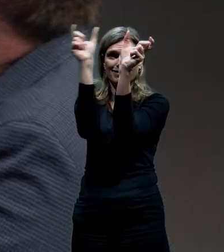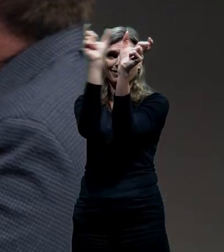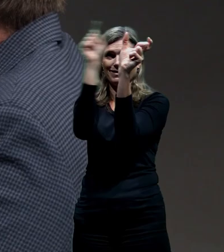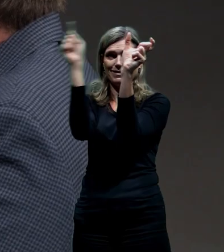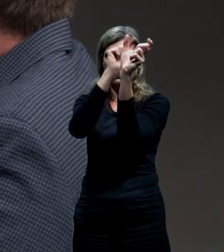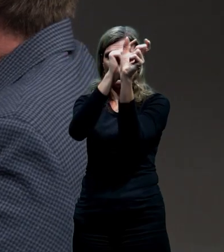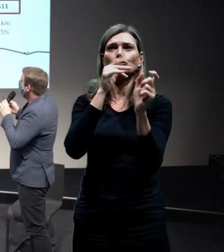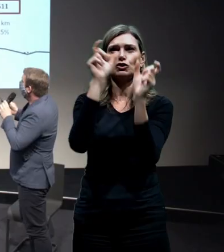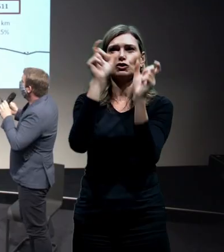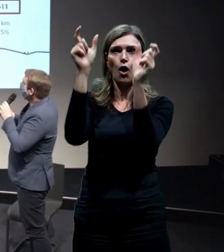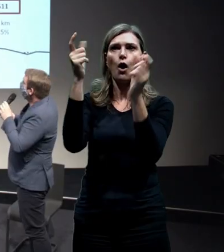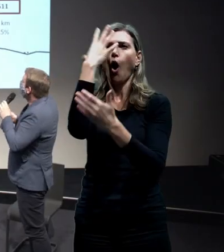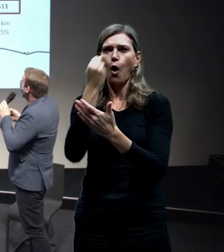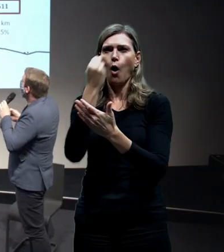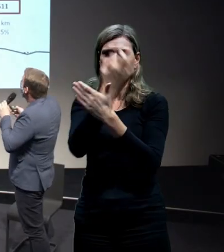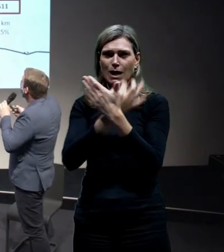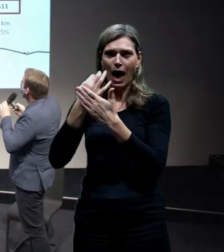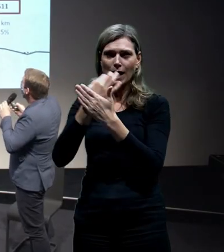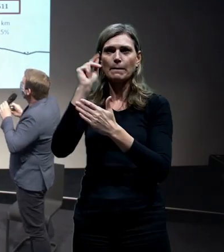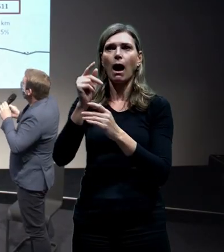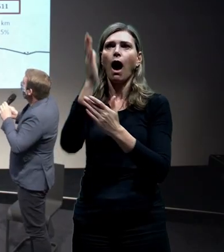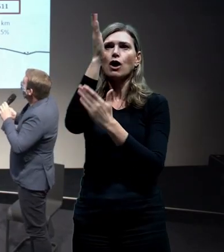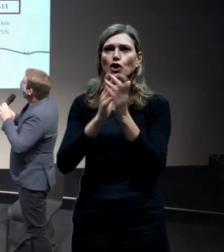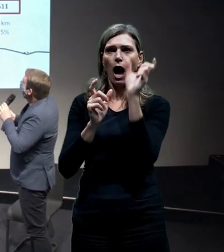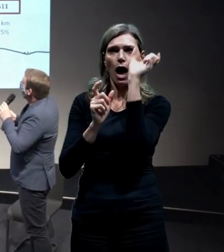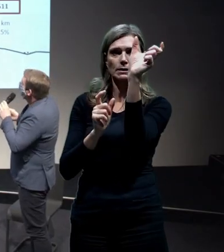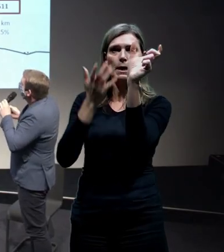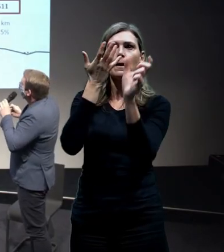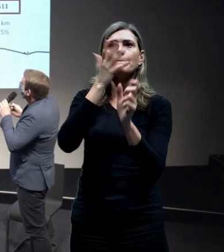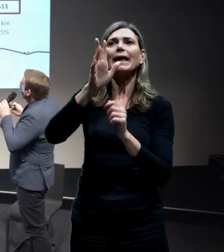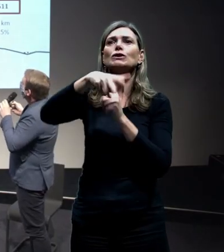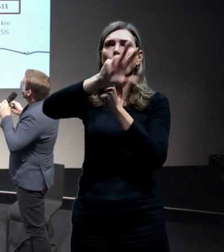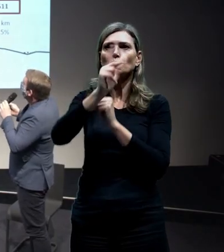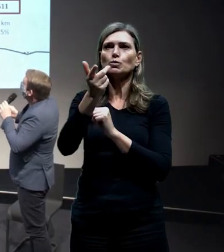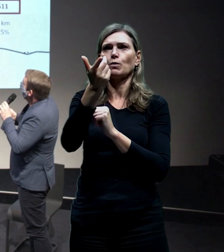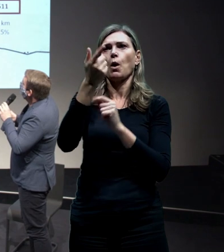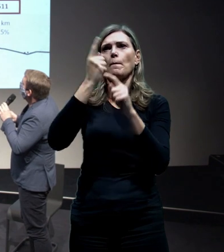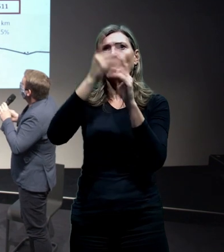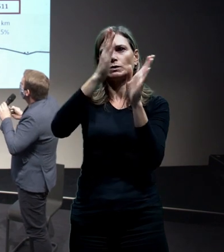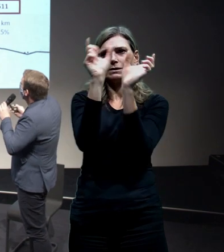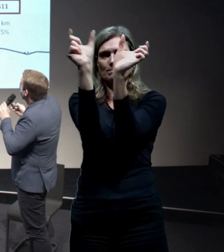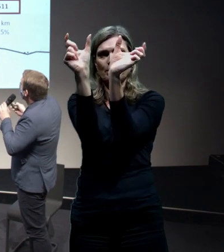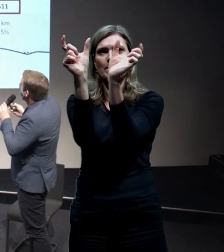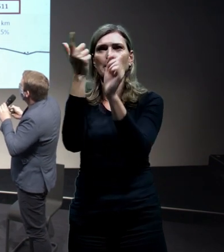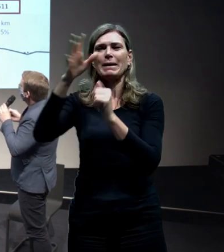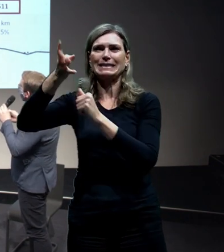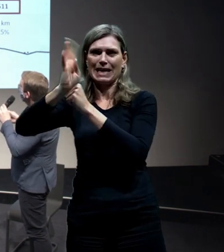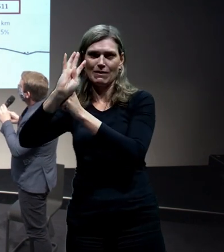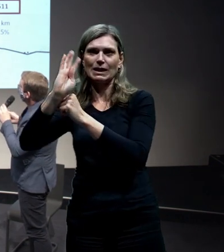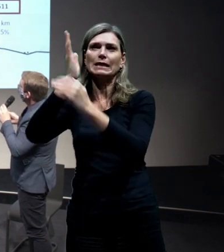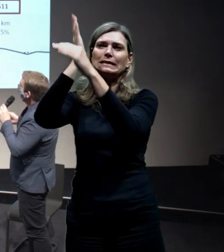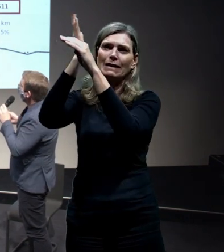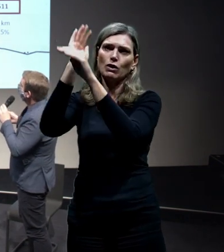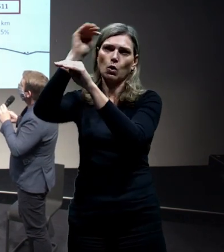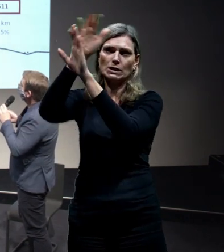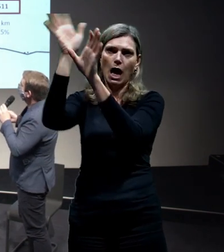schématu vidíte rozložení těch jednotlivých staveb. Stavba 518 a 519 je v té severozápadní části a